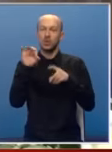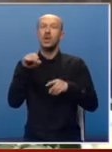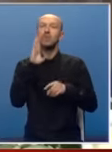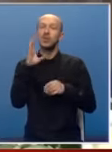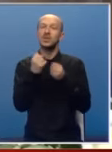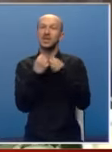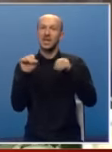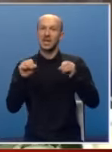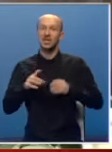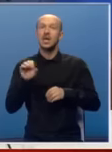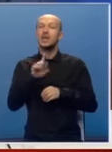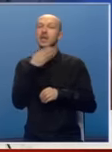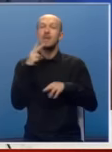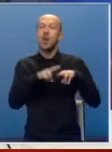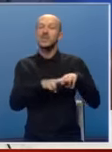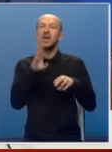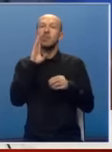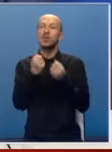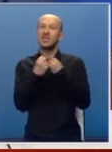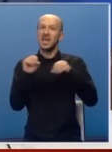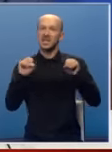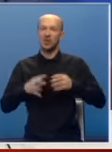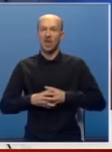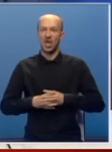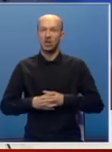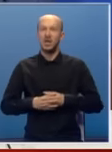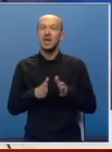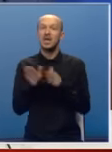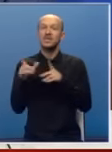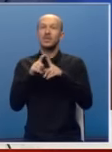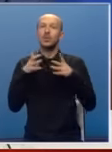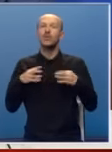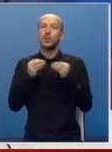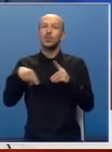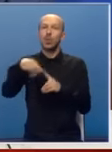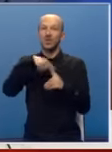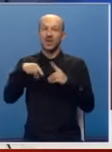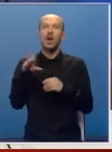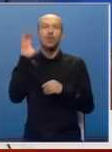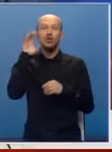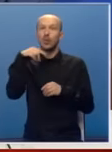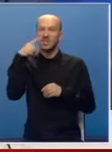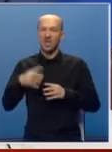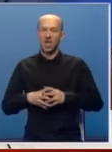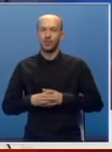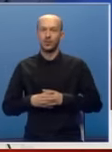nema opstanka Bosne i Hercegovine izvan dejtonskog okvira. Poslušajmo izjave.